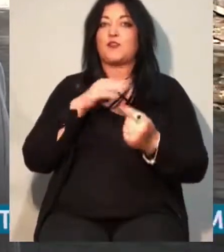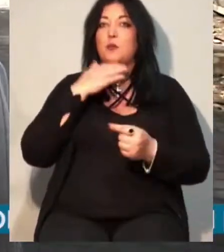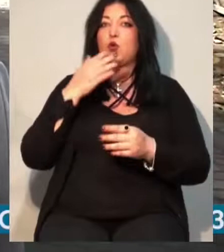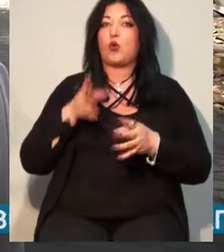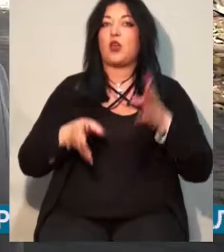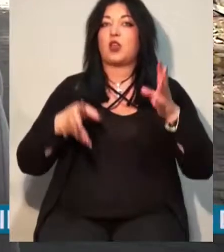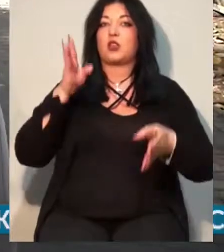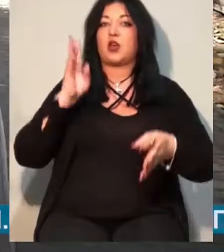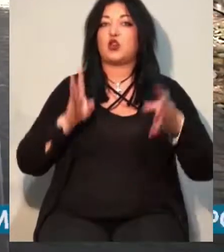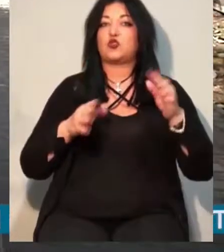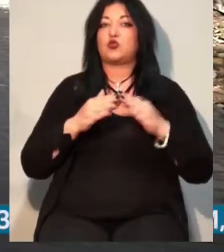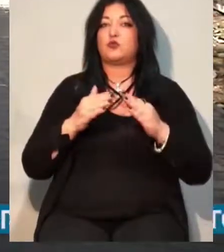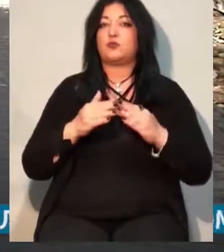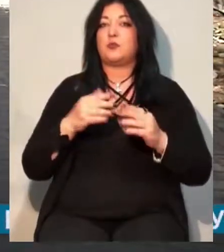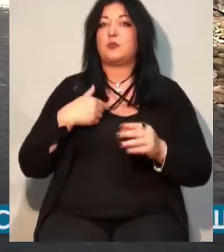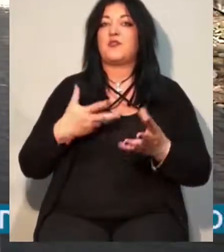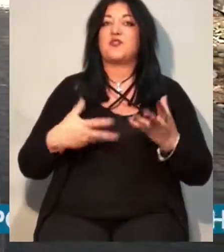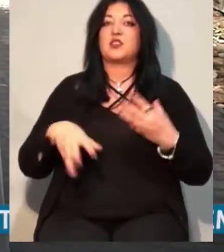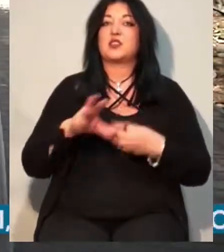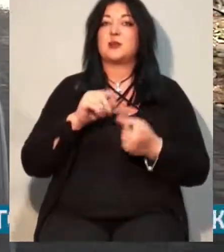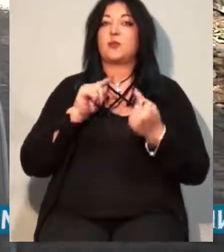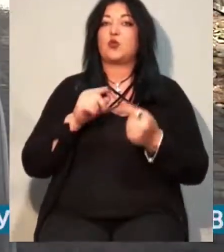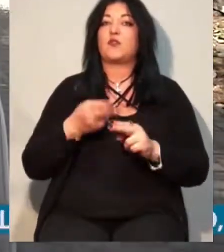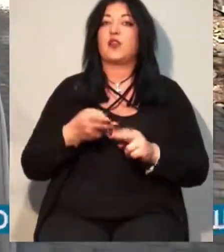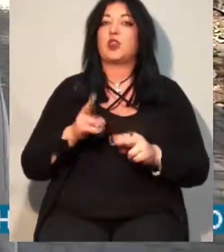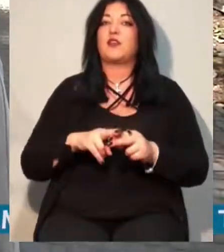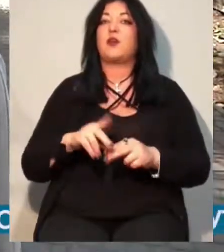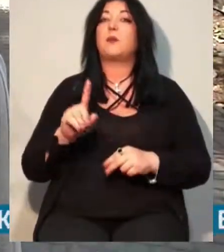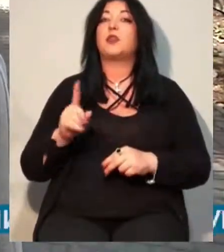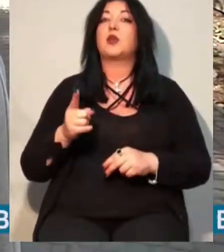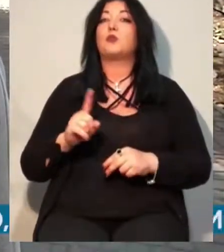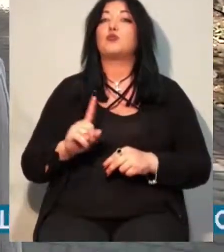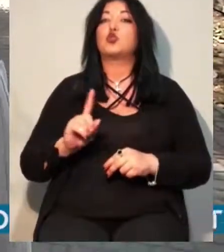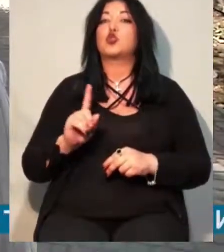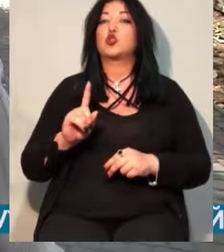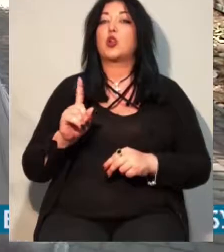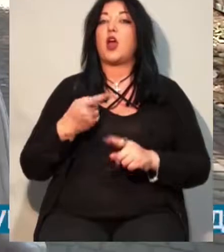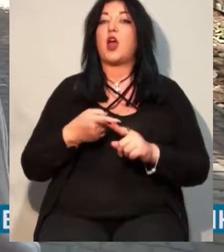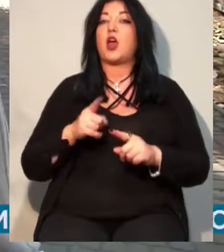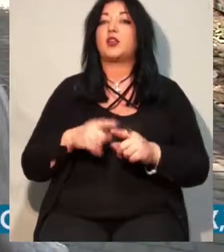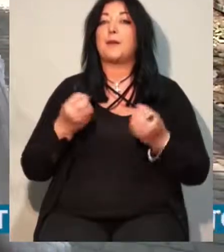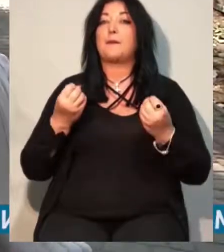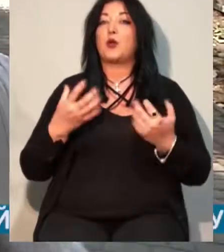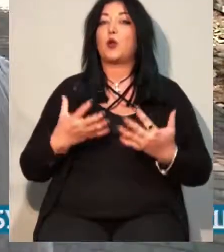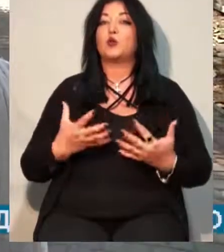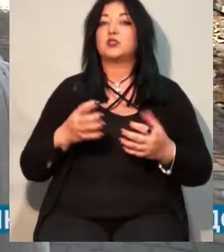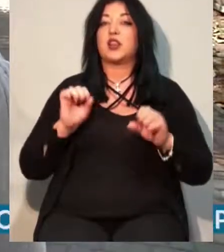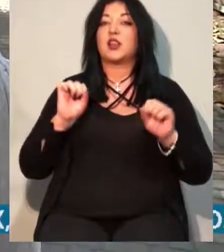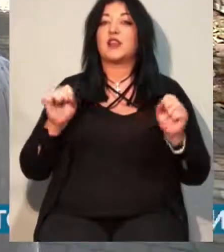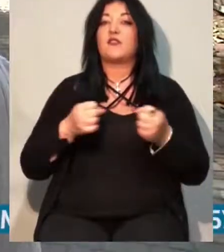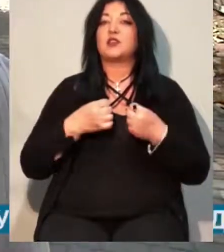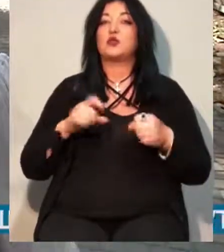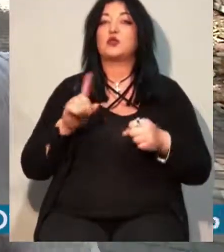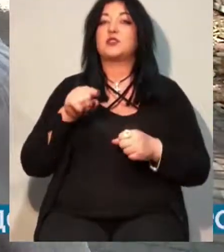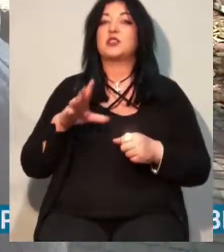всі проти цього, тому що це просто невозможно, щоб тут був высотний дім.